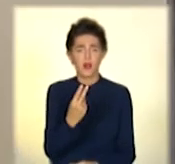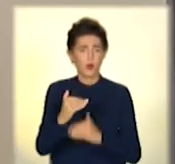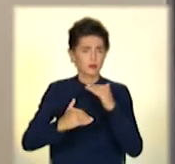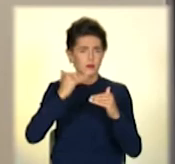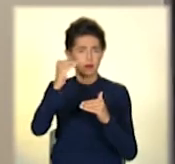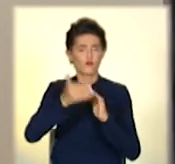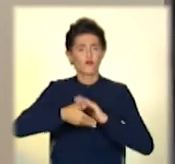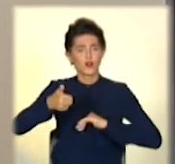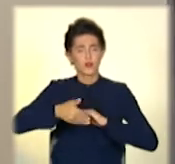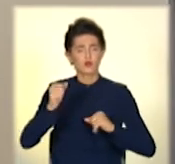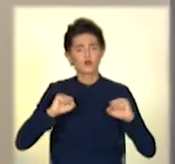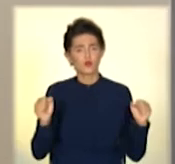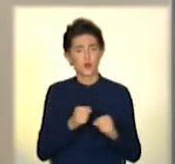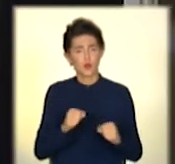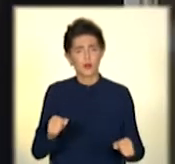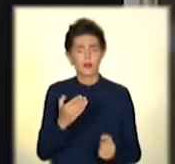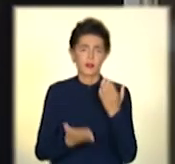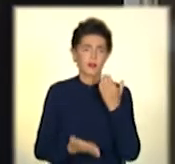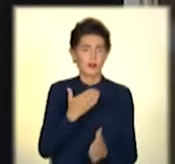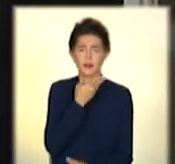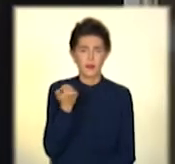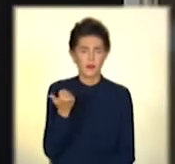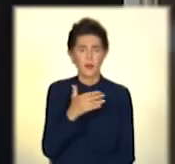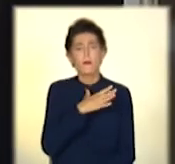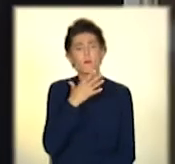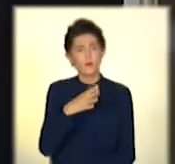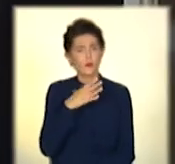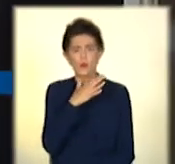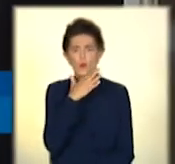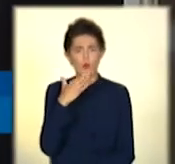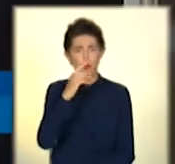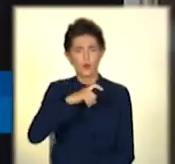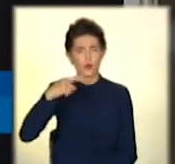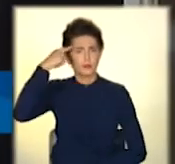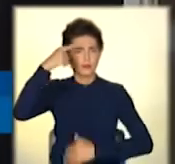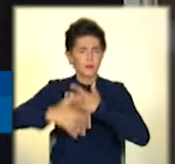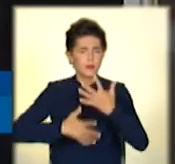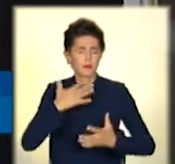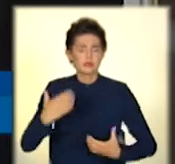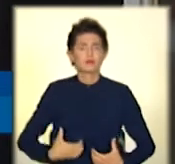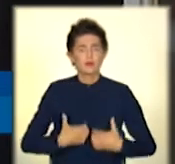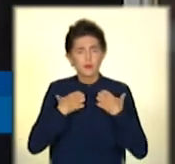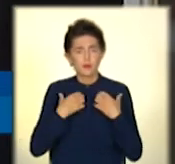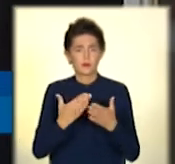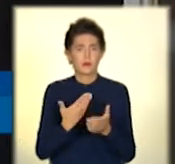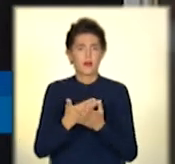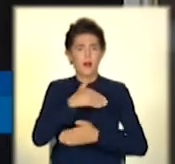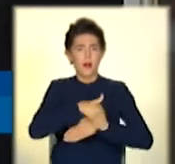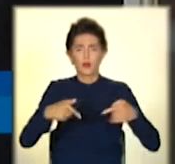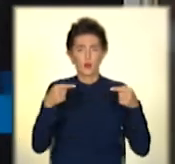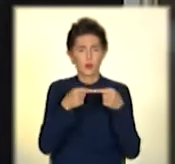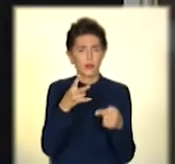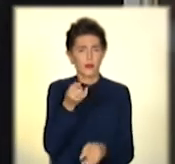викликів – екстрені та ні. Люди в паніці бувають, путаються, точно не можуть адрес назвати.